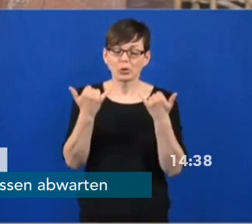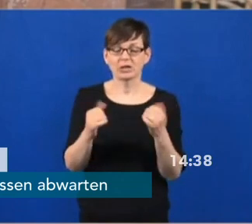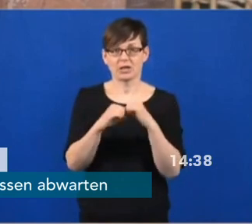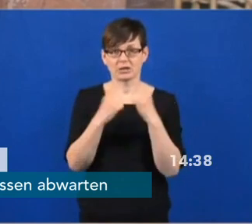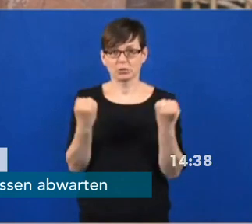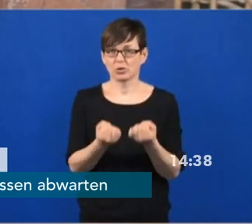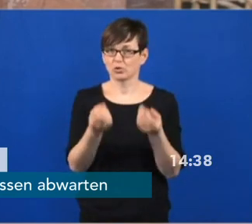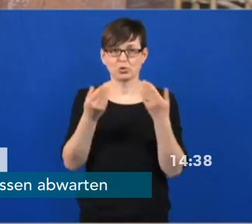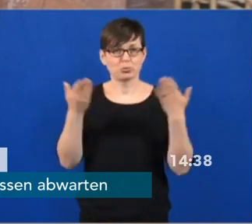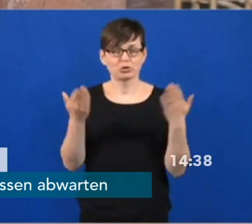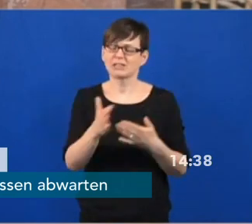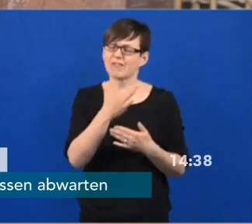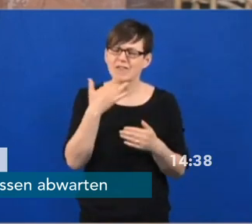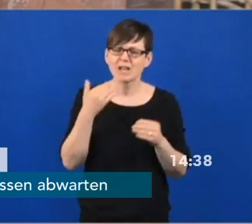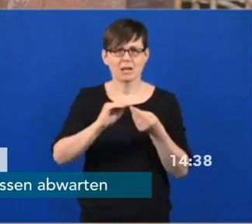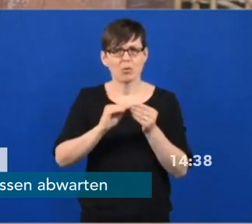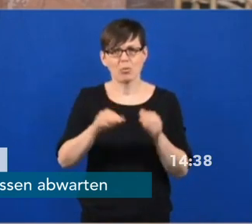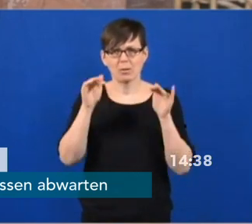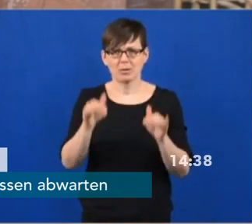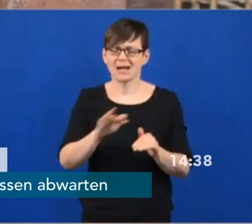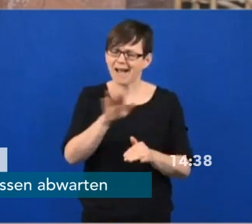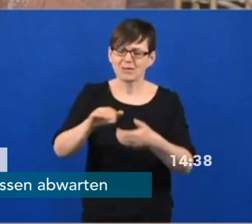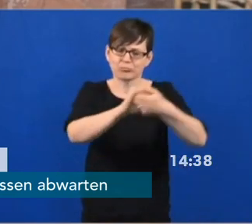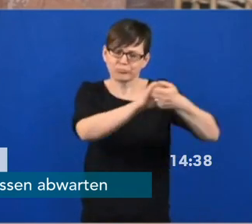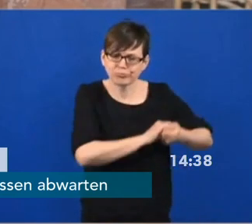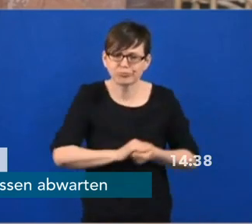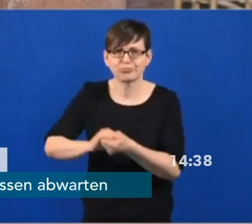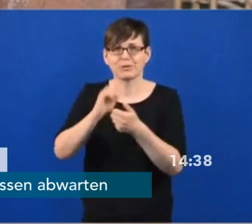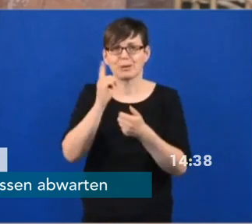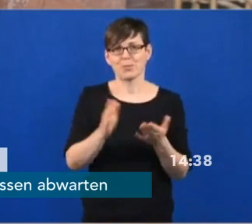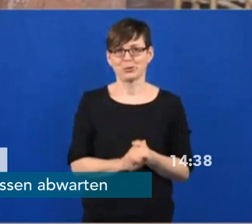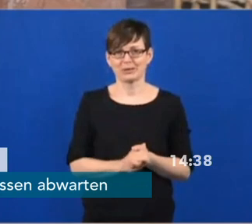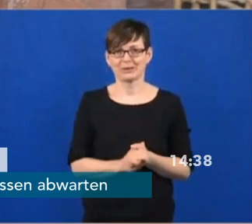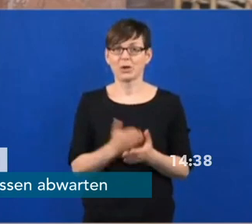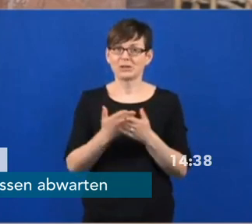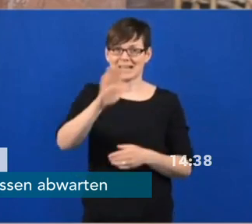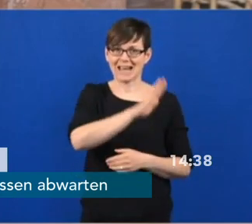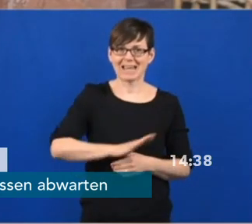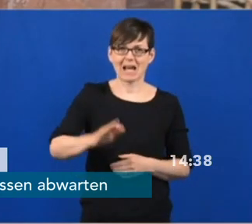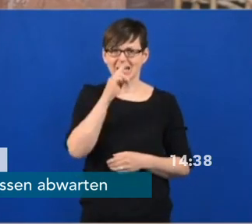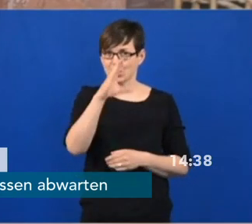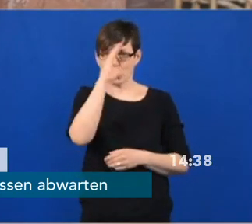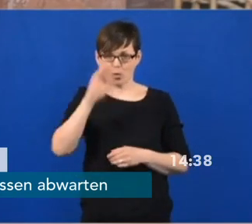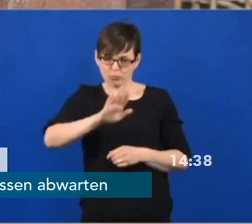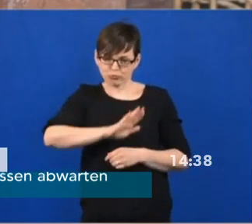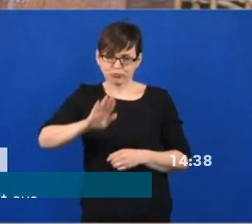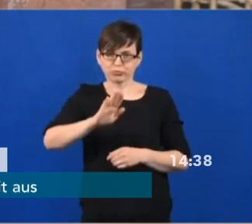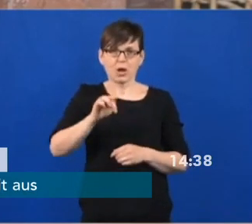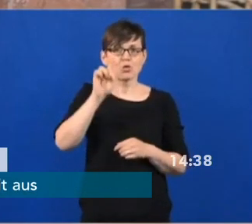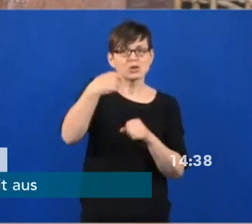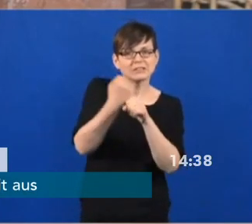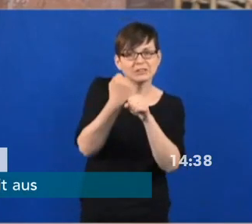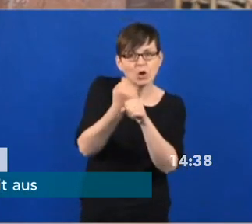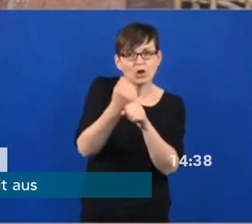haben, die wir gemeinsam bewältigen müssen. Wir sind in einer Metropolregion, in der die Menschen ja wechselseitig auf der einen Seite der